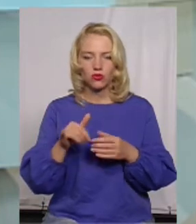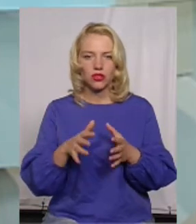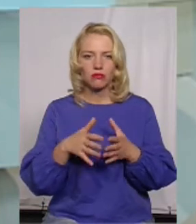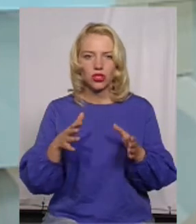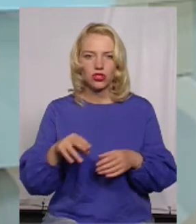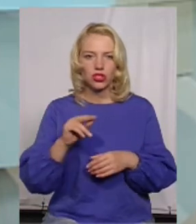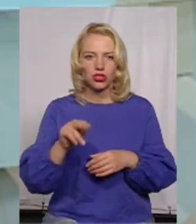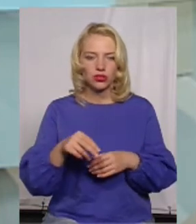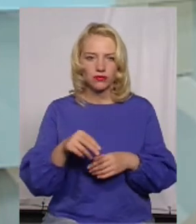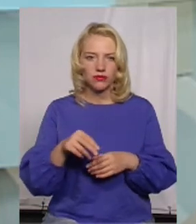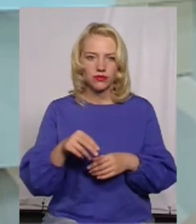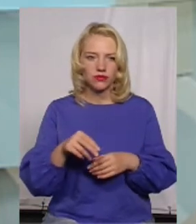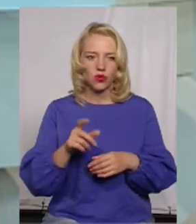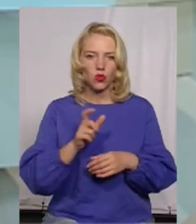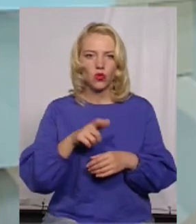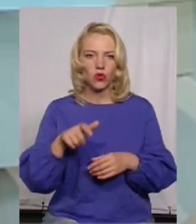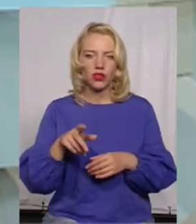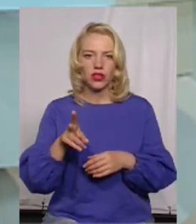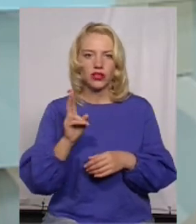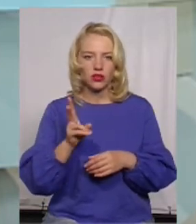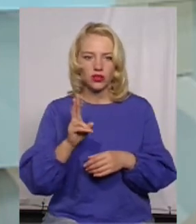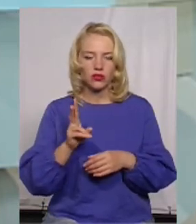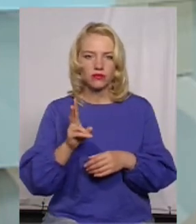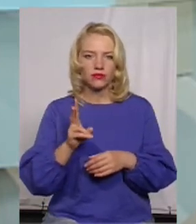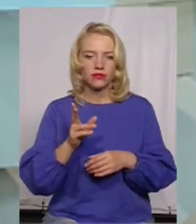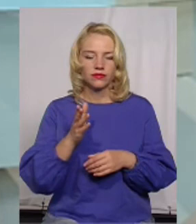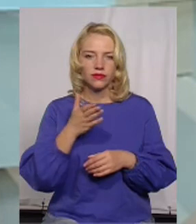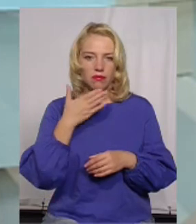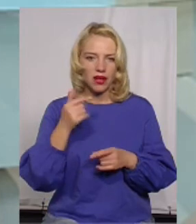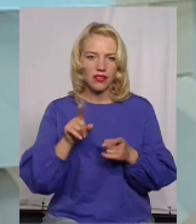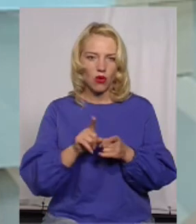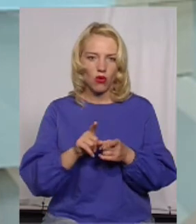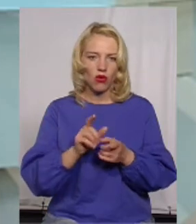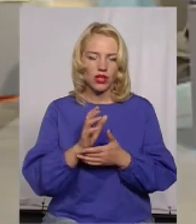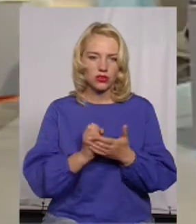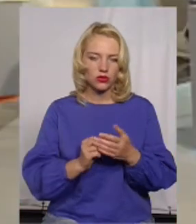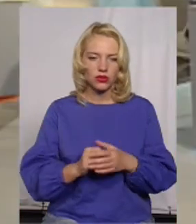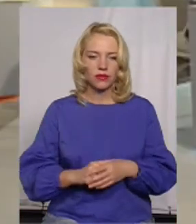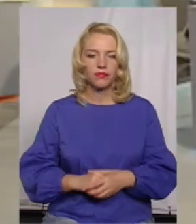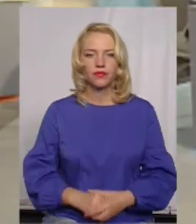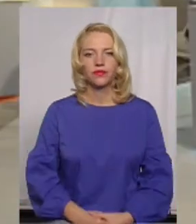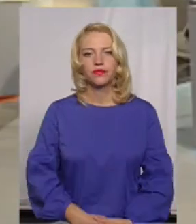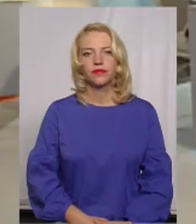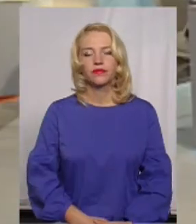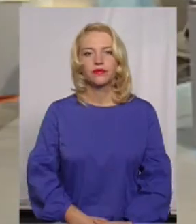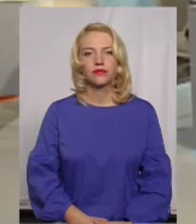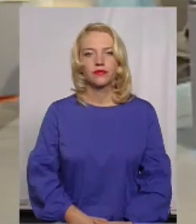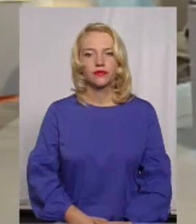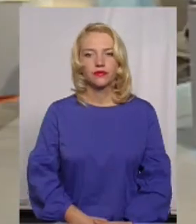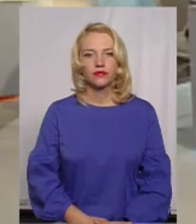значно більша, ніж у людей, у яких немає даного ресурсу. Більше джерел отримання інформації.